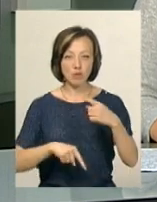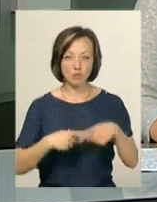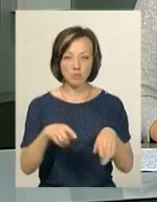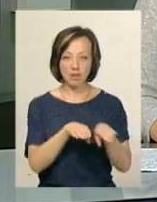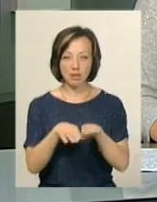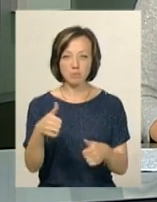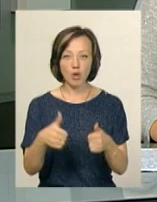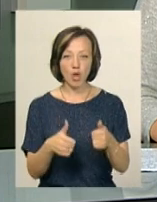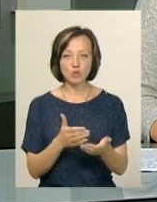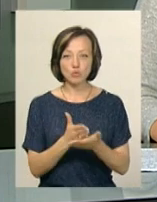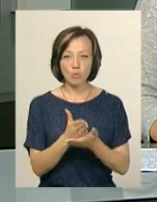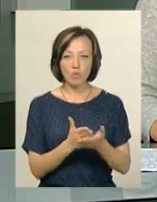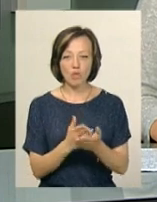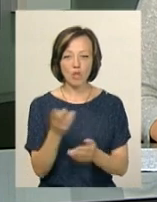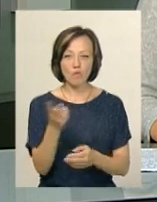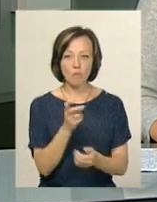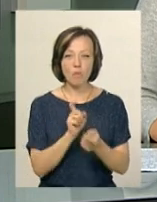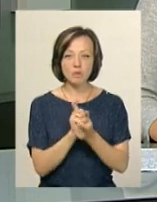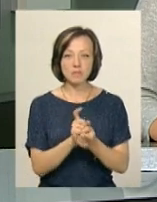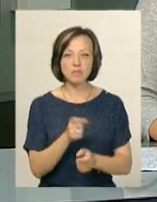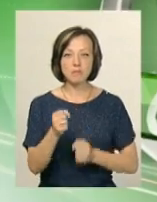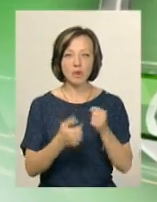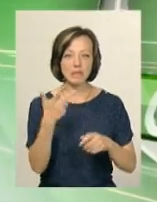змагань – службове двоборство з бігом на три кілометри.